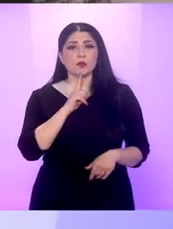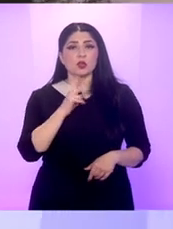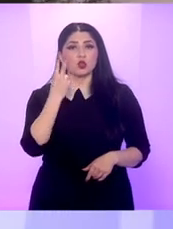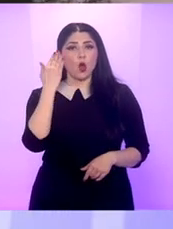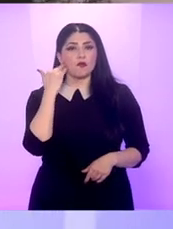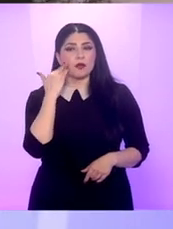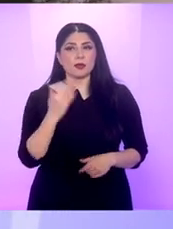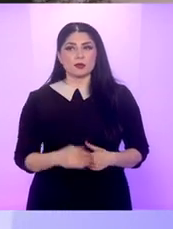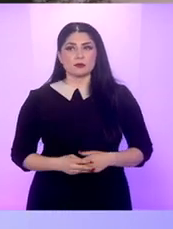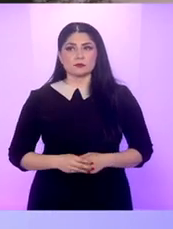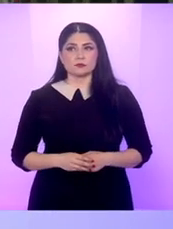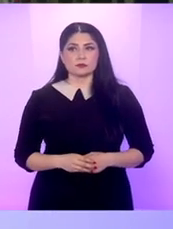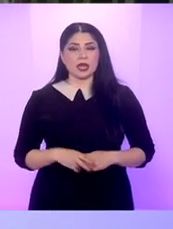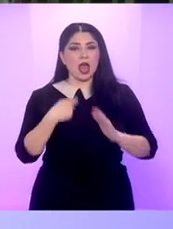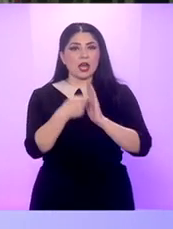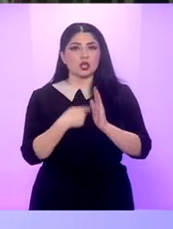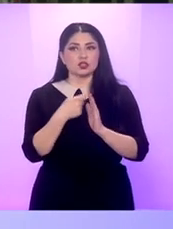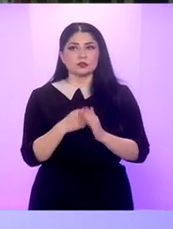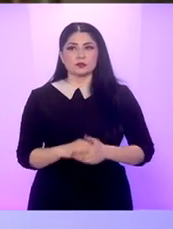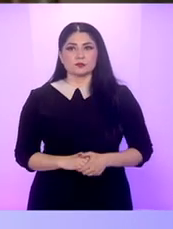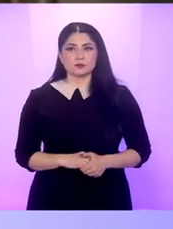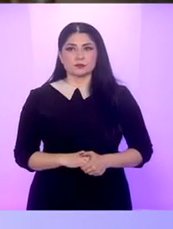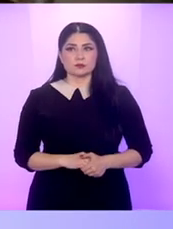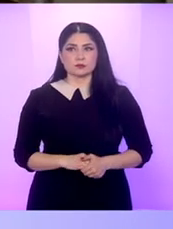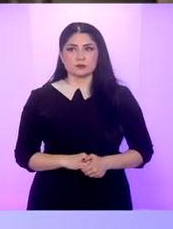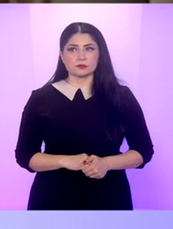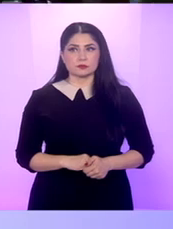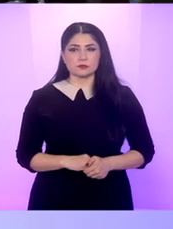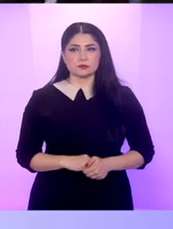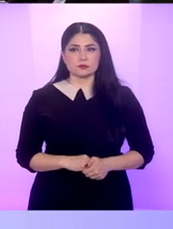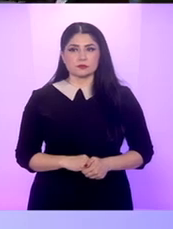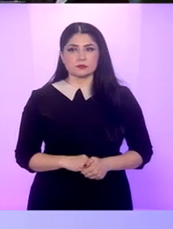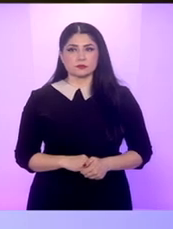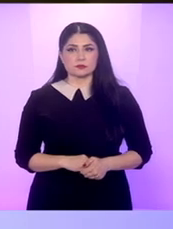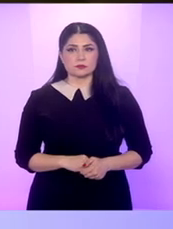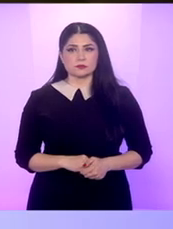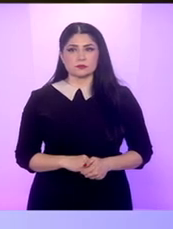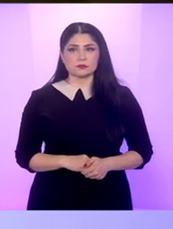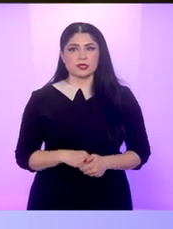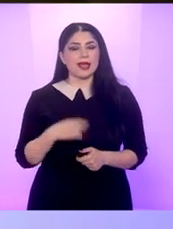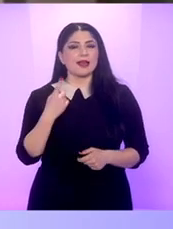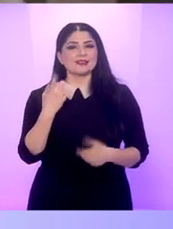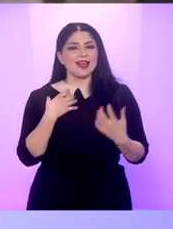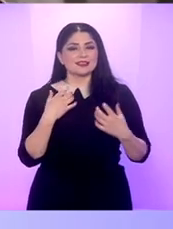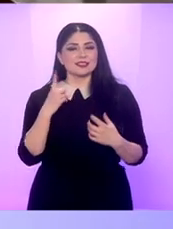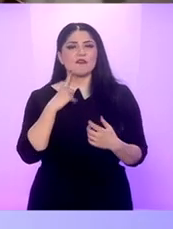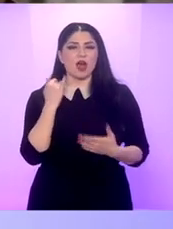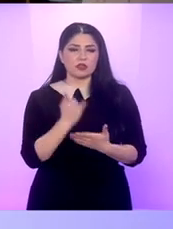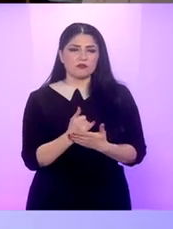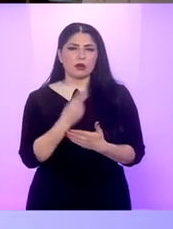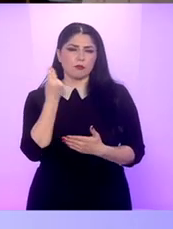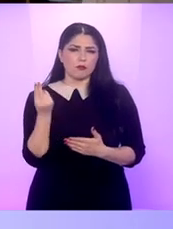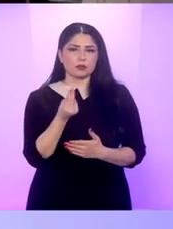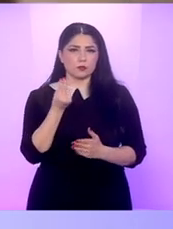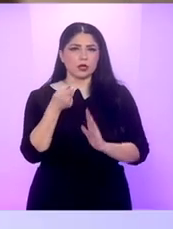numinalizate la regie și Chloe Zhao a câștigat dar Chloe Zhao a câștigat pe merit pentru că regia ei chiar este